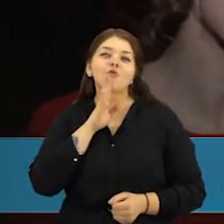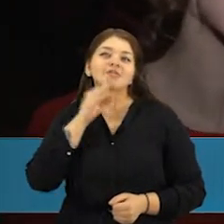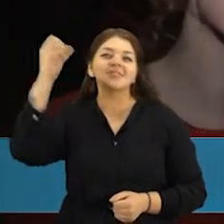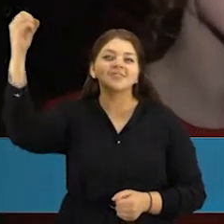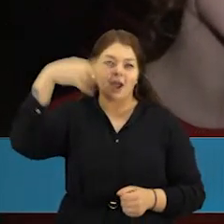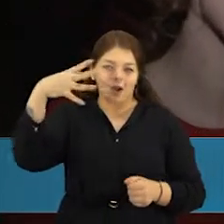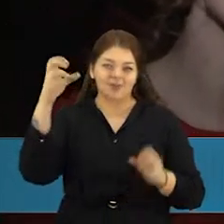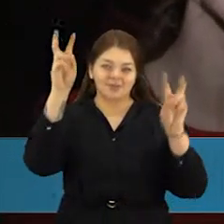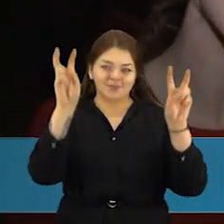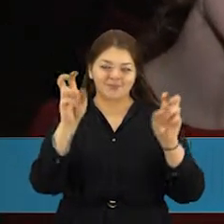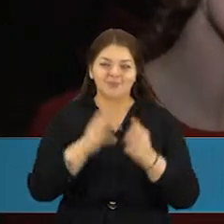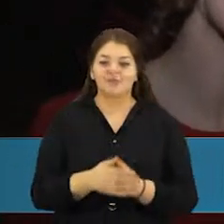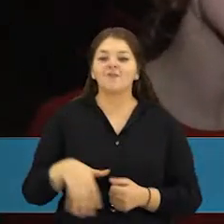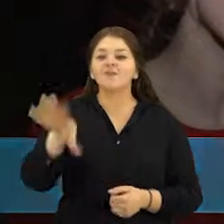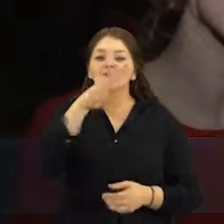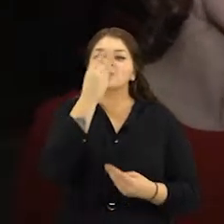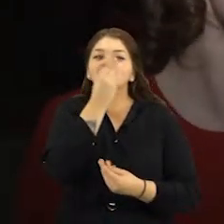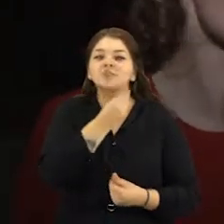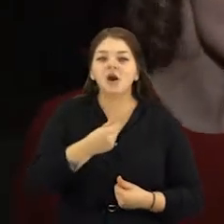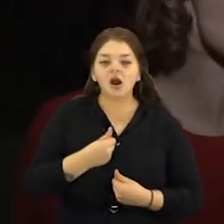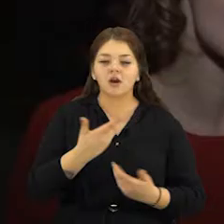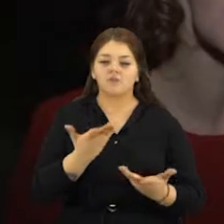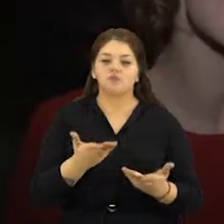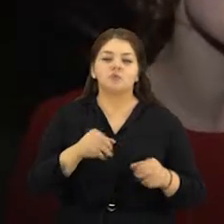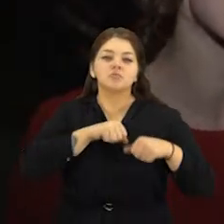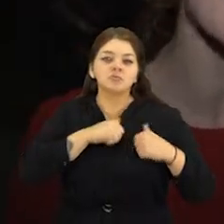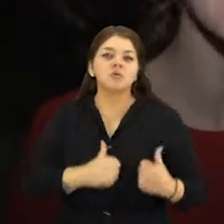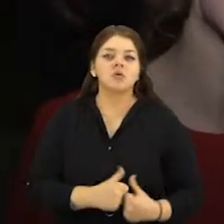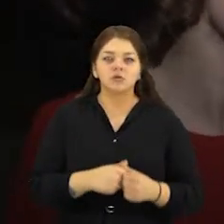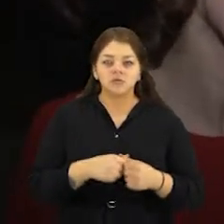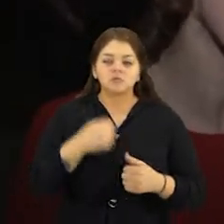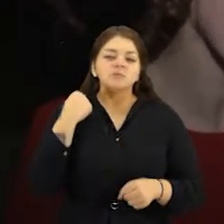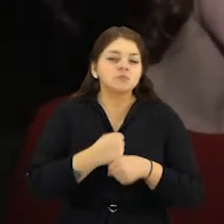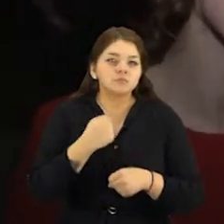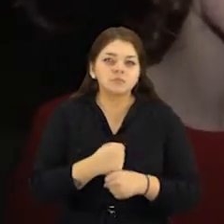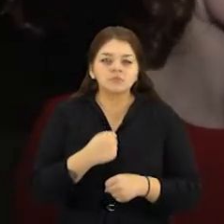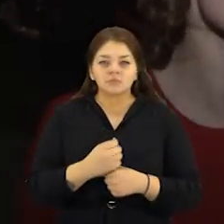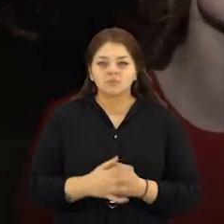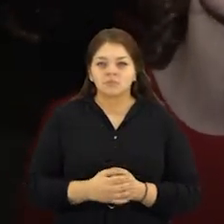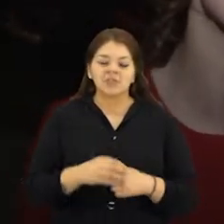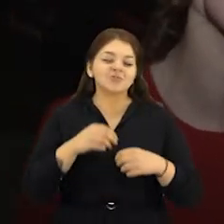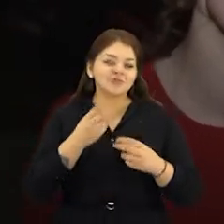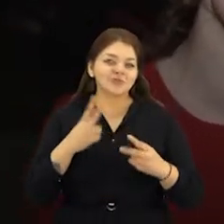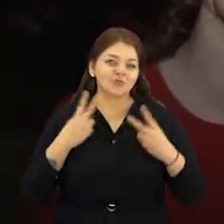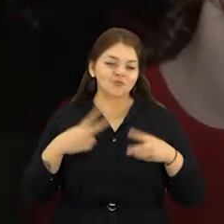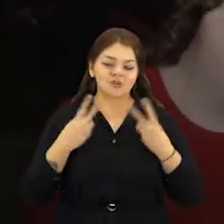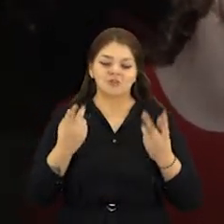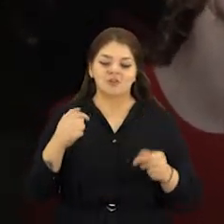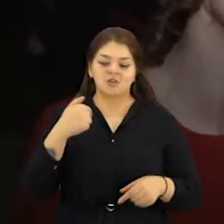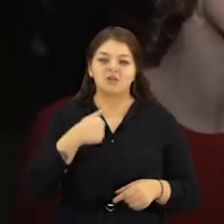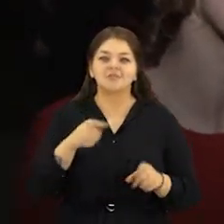saulės, jos begalo žavės, jos tikrai labai dosnius, jos save dalina negailėdamos ir labai džiaugiuosi